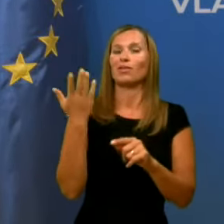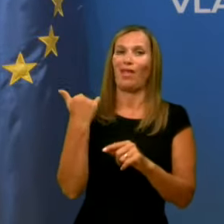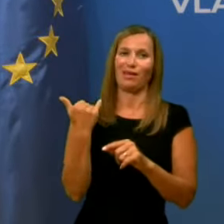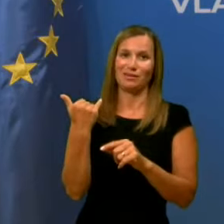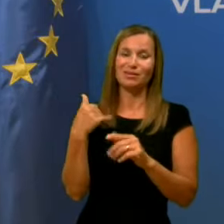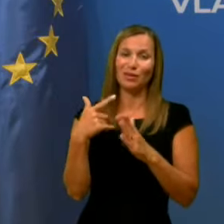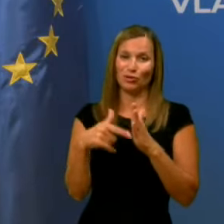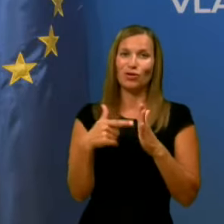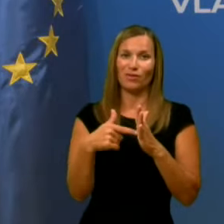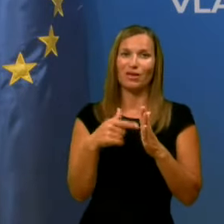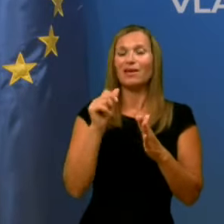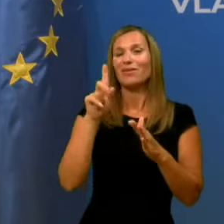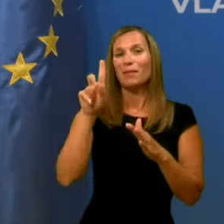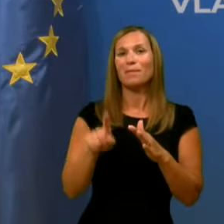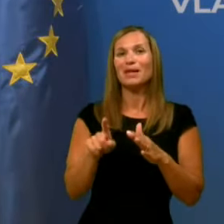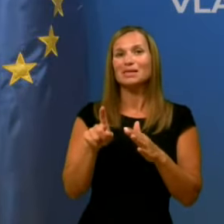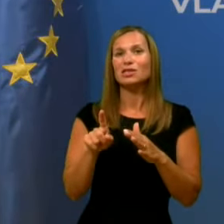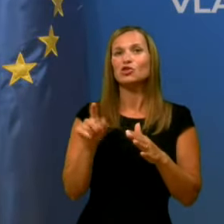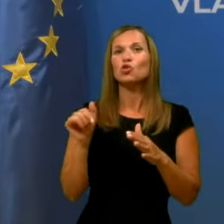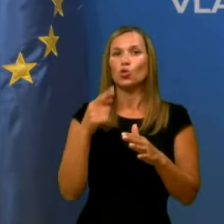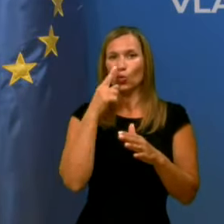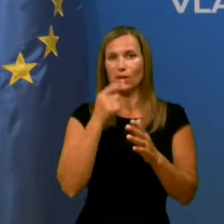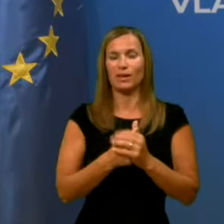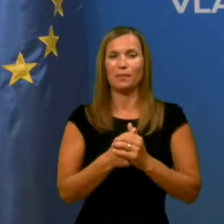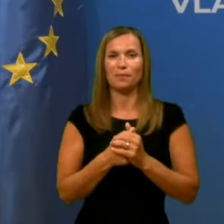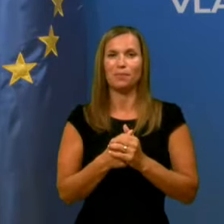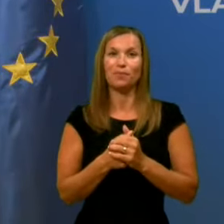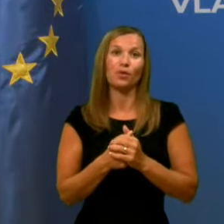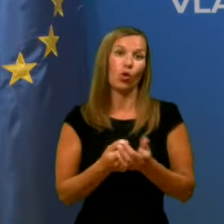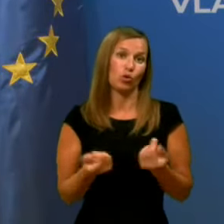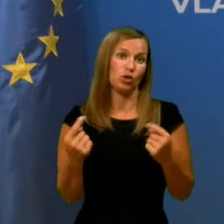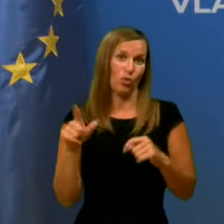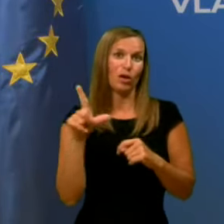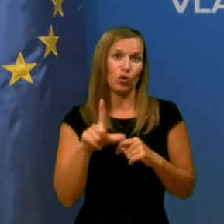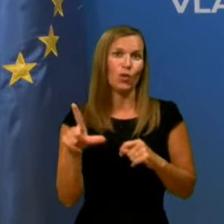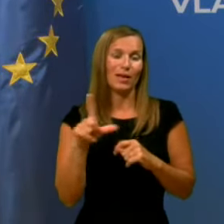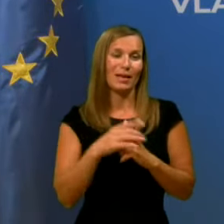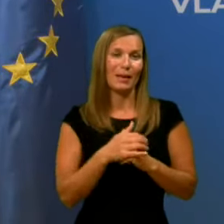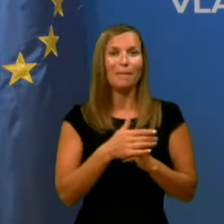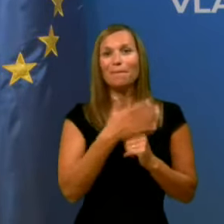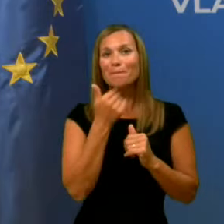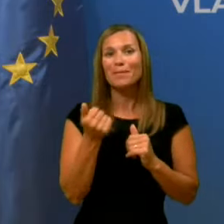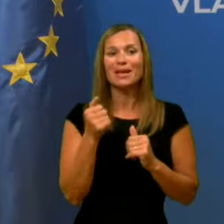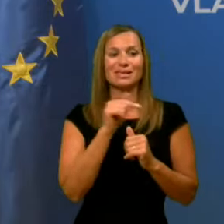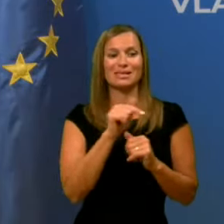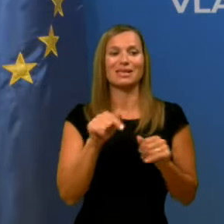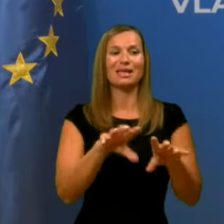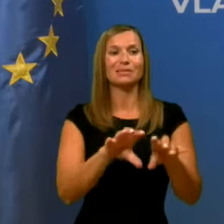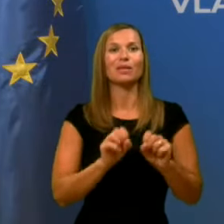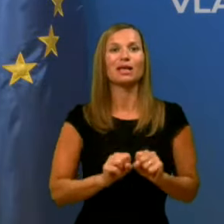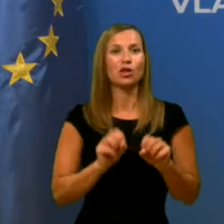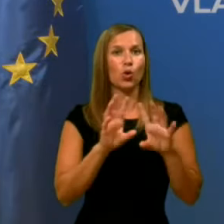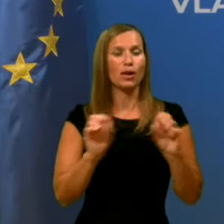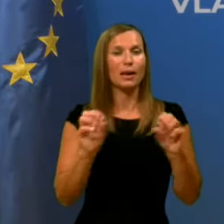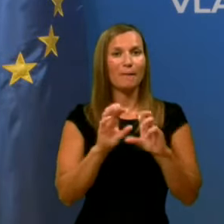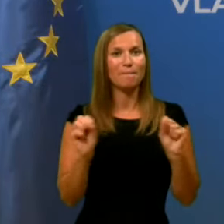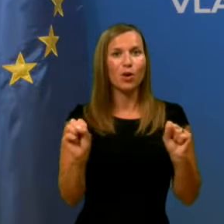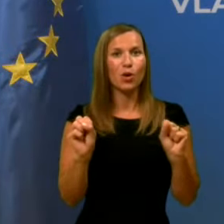številki v mesecu juniju, oziroma juliju. Brez teh sprejetih ukrepov,